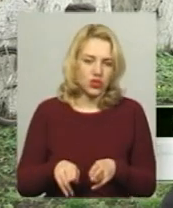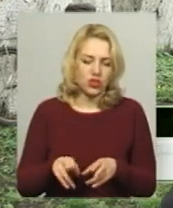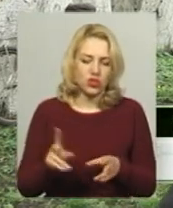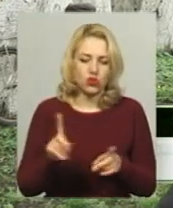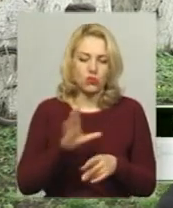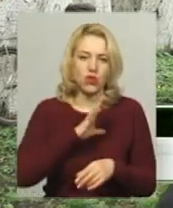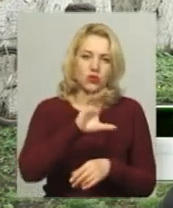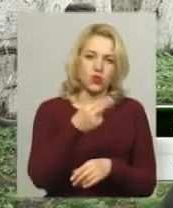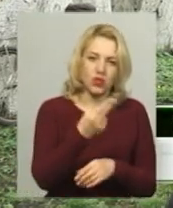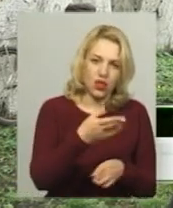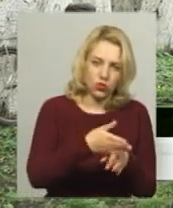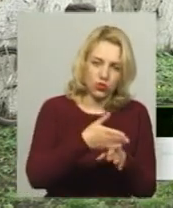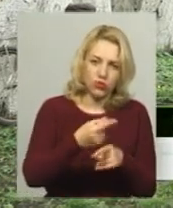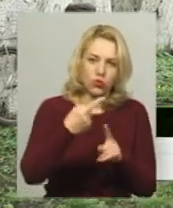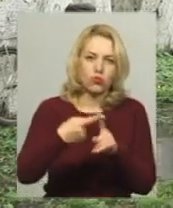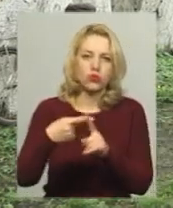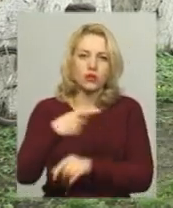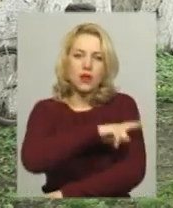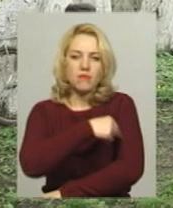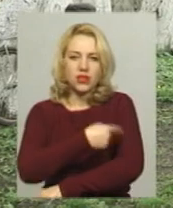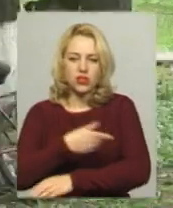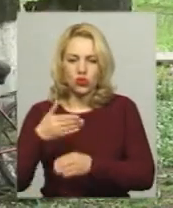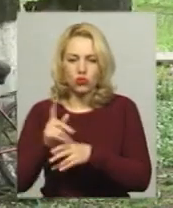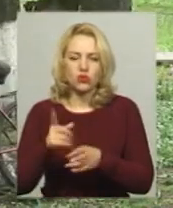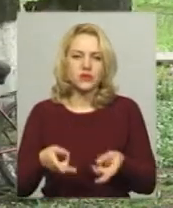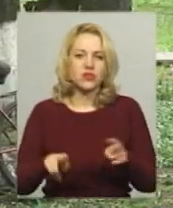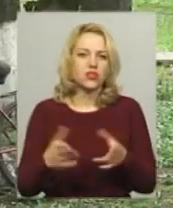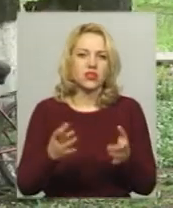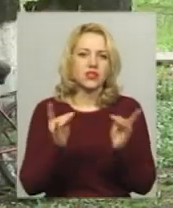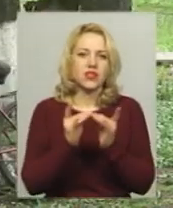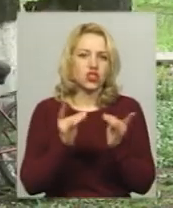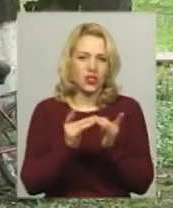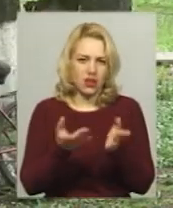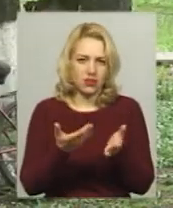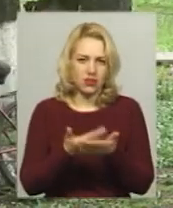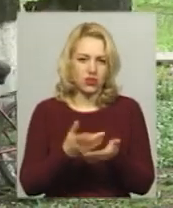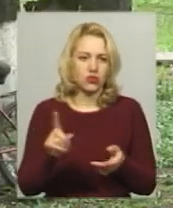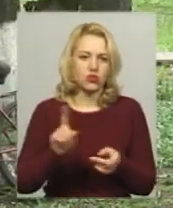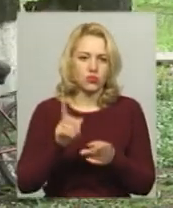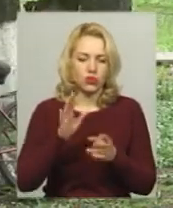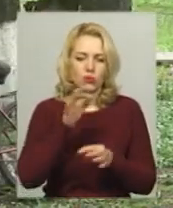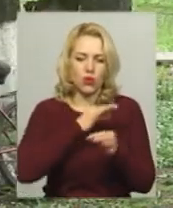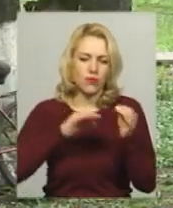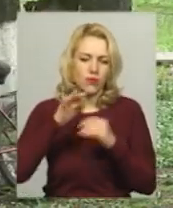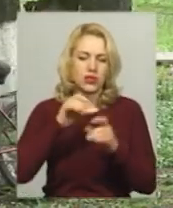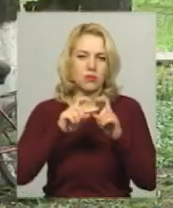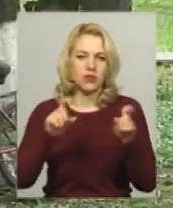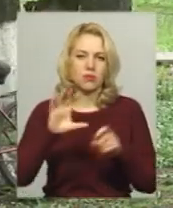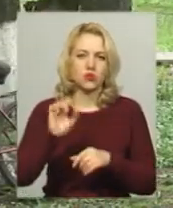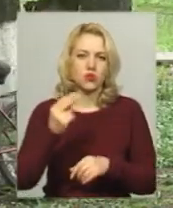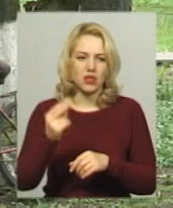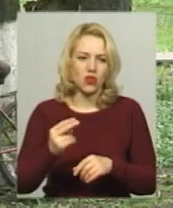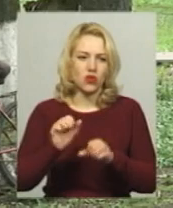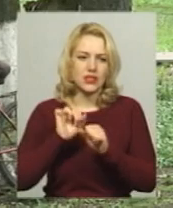медичнію допомоги, щоб залишити якісь ліжка, будемо обговорювати з департаментом соціального захисту,